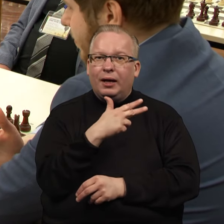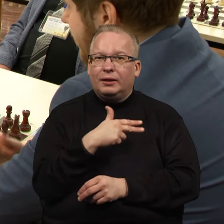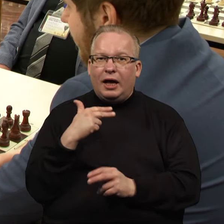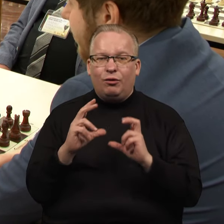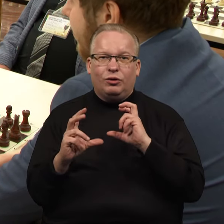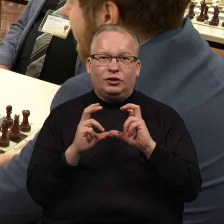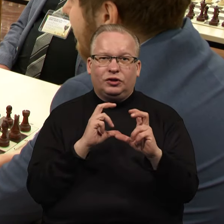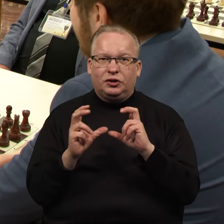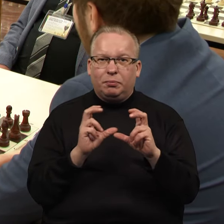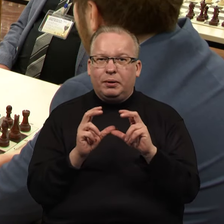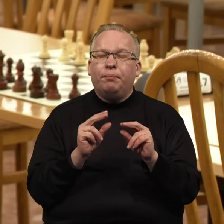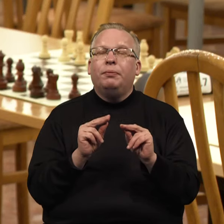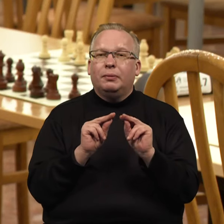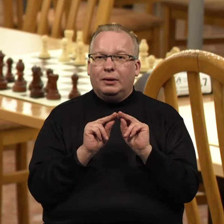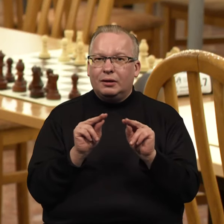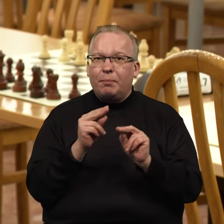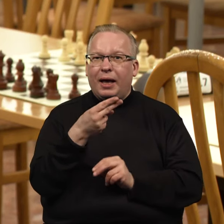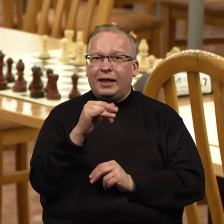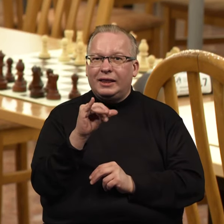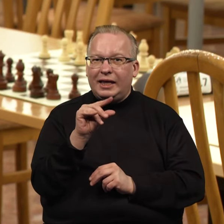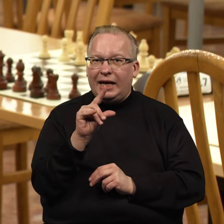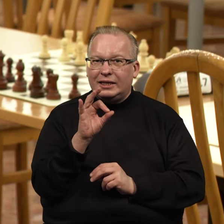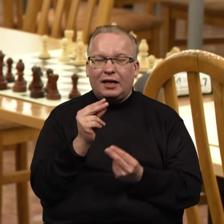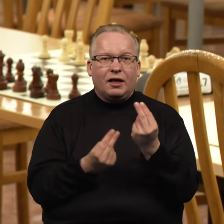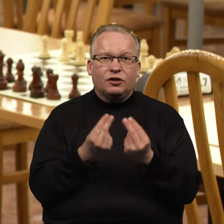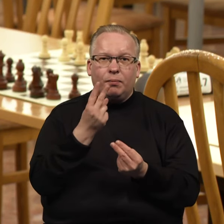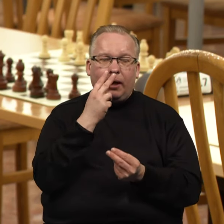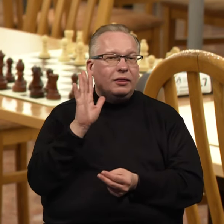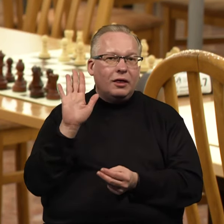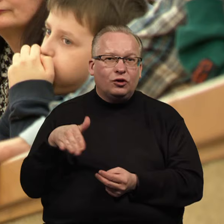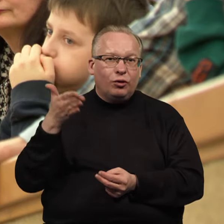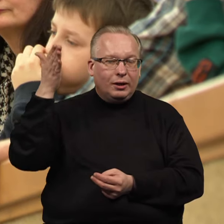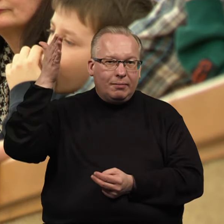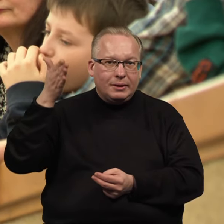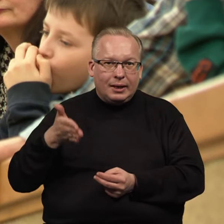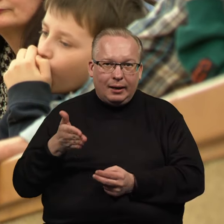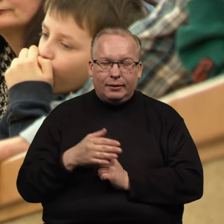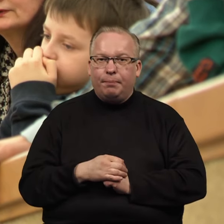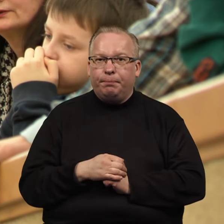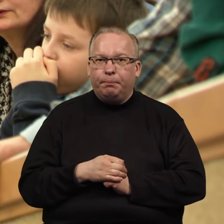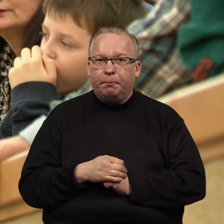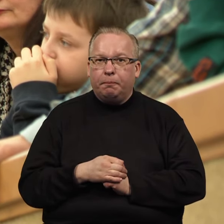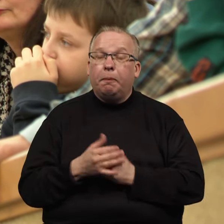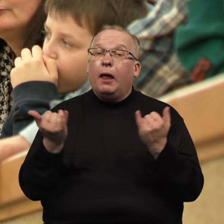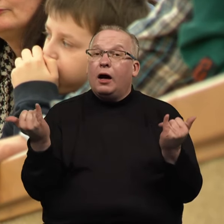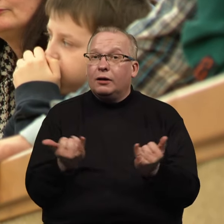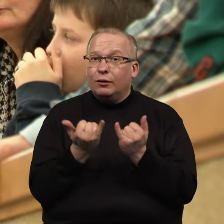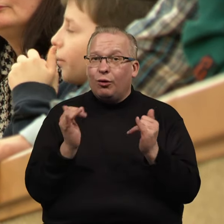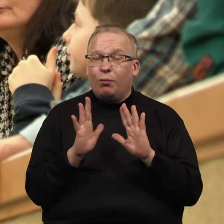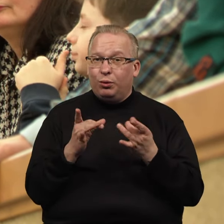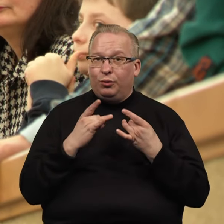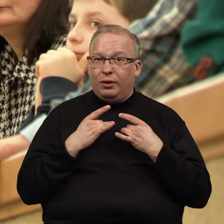šachmatų didmeistris Piteris Gainė Nilsenas žaidžia nežiūrėdamas į lentą. Paįvairinant renginį,